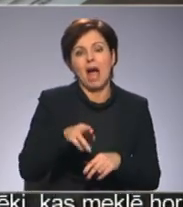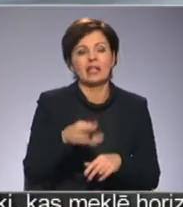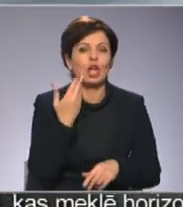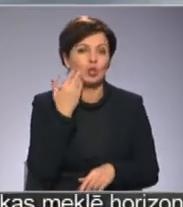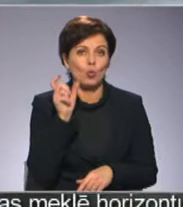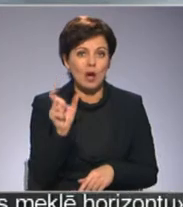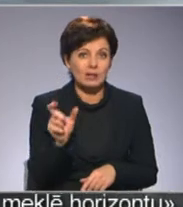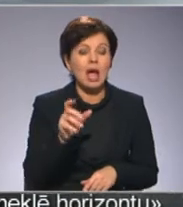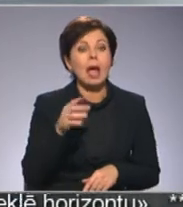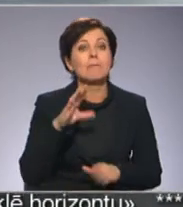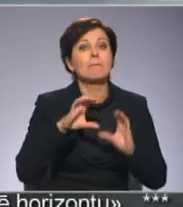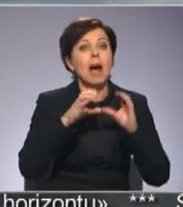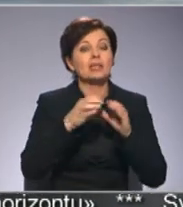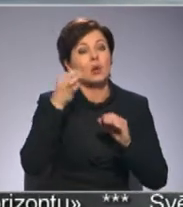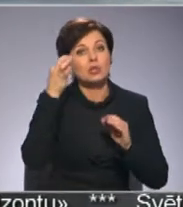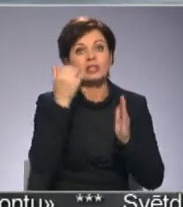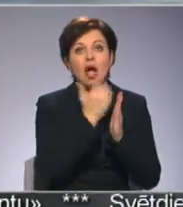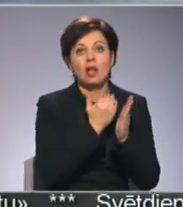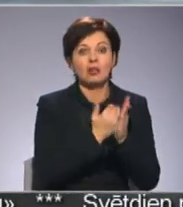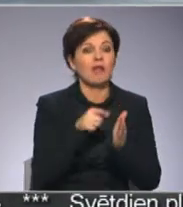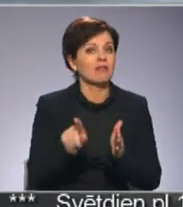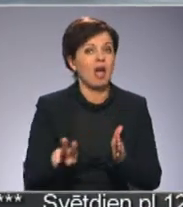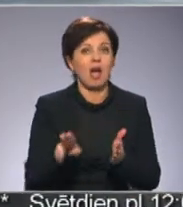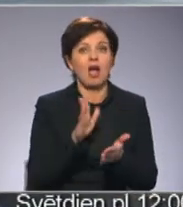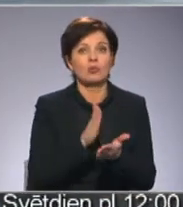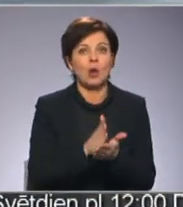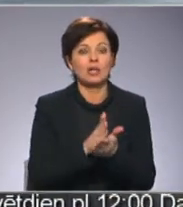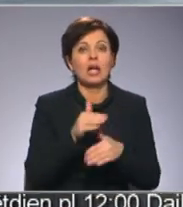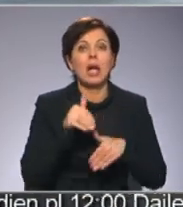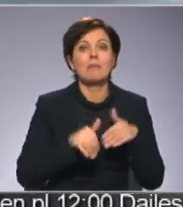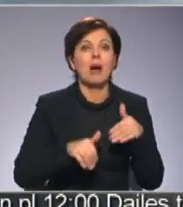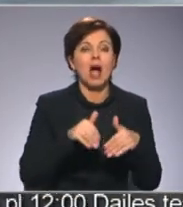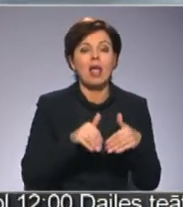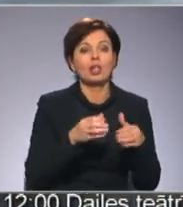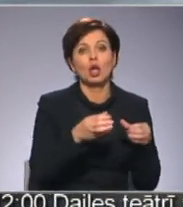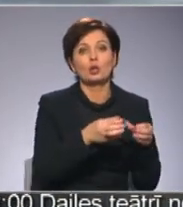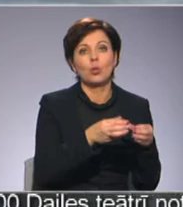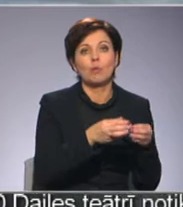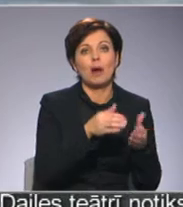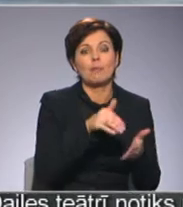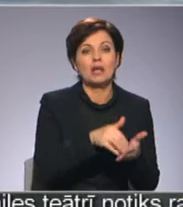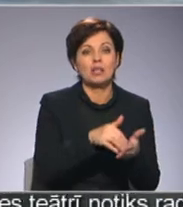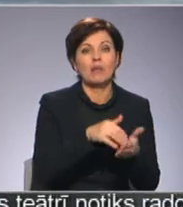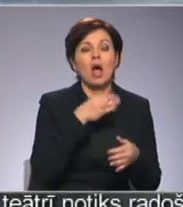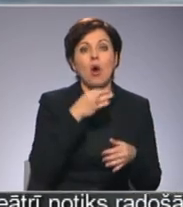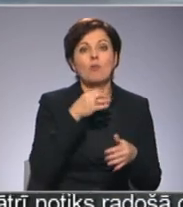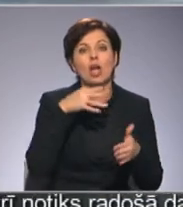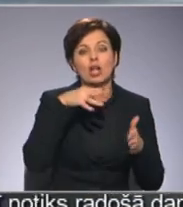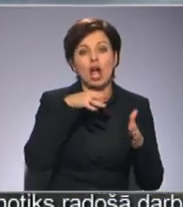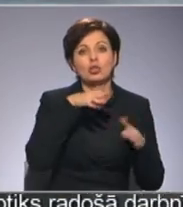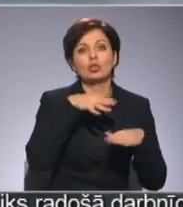Pēc pasaules standārtiem tā nenotiek, jo baleta trupa pastāv operas struktūrā